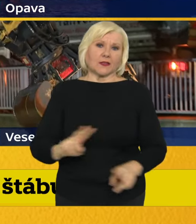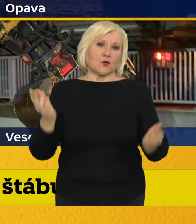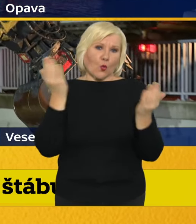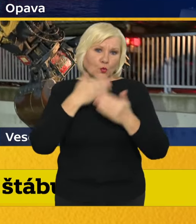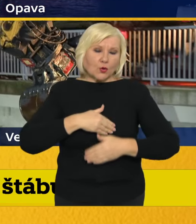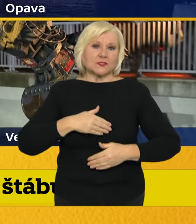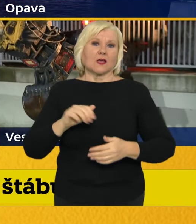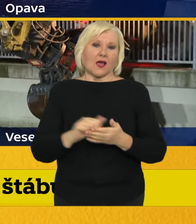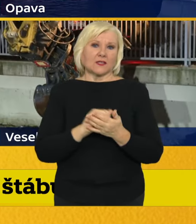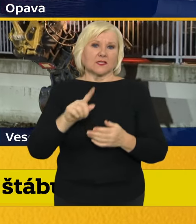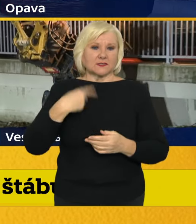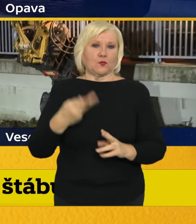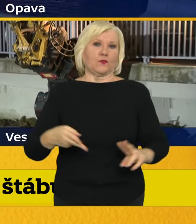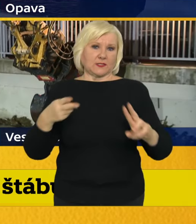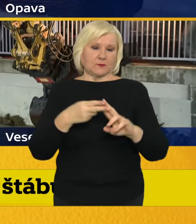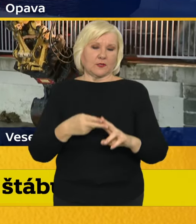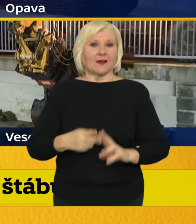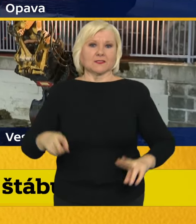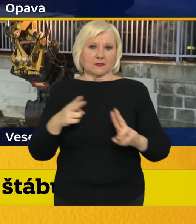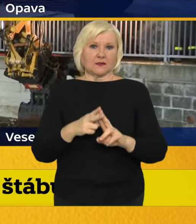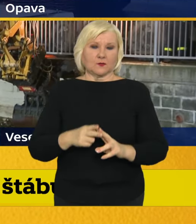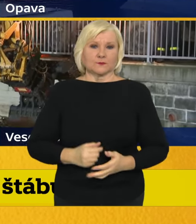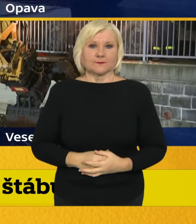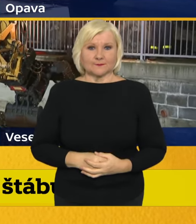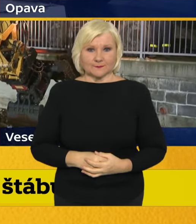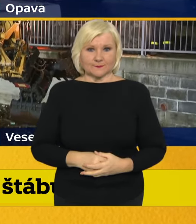zase se tady možná potkáme. Děkujeme za pozornost. Na shledanou.